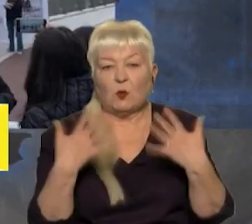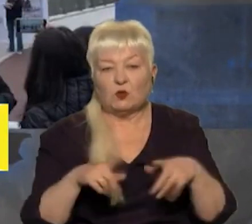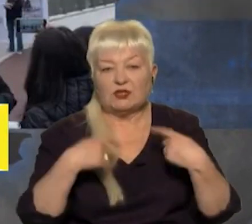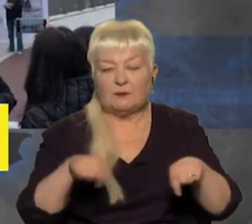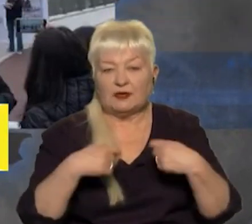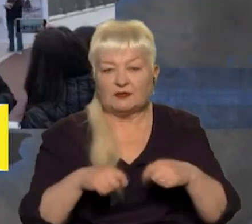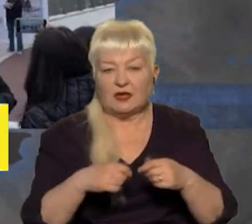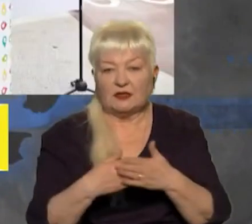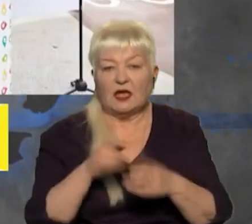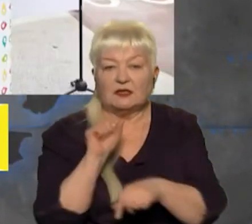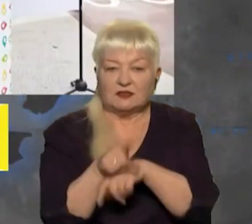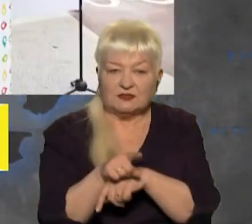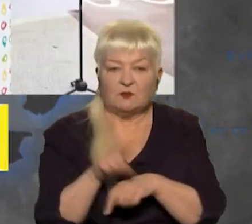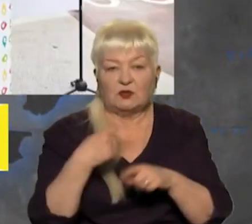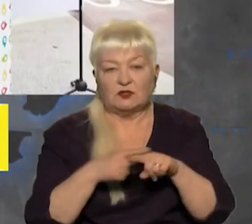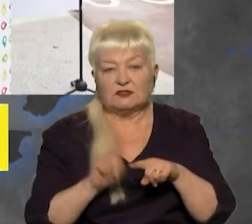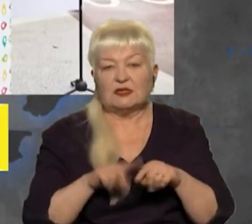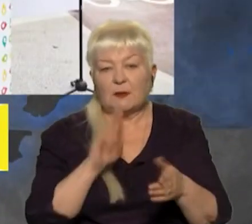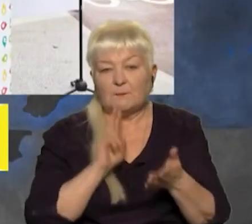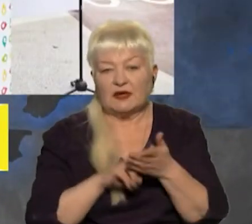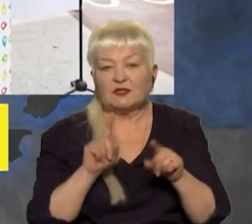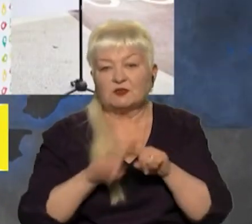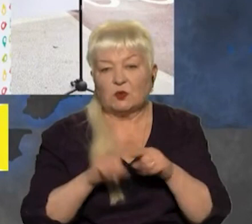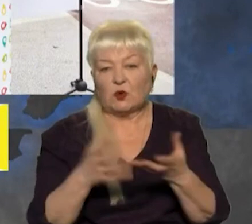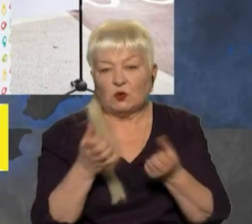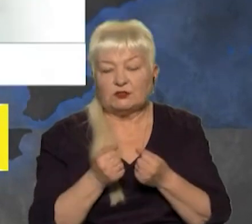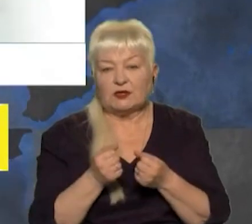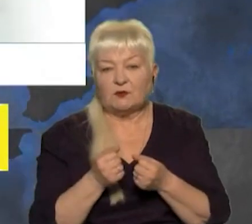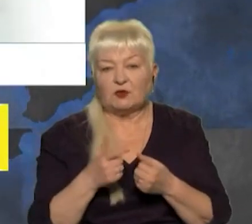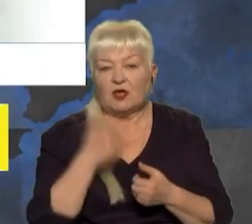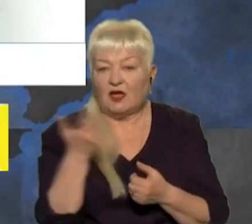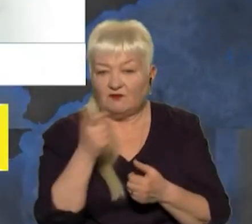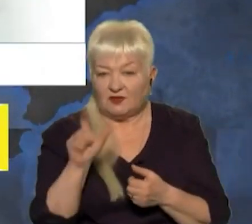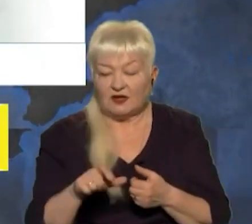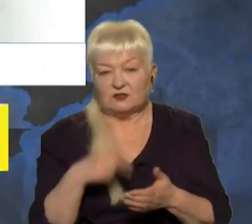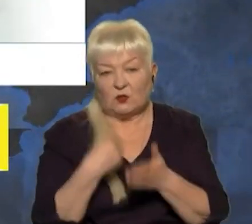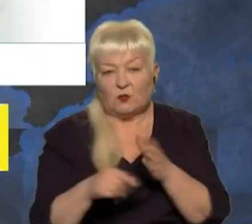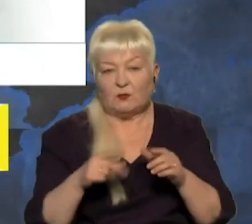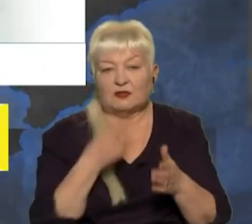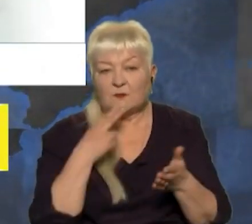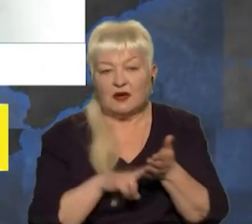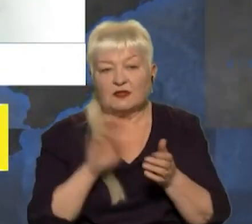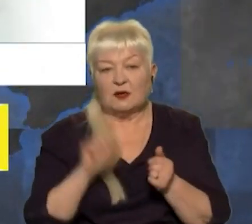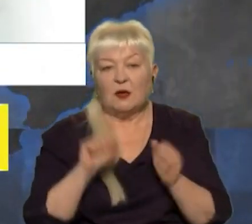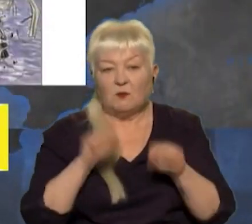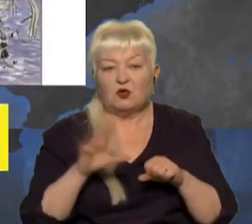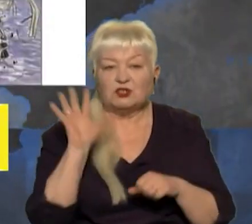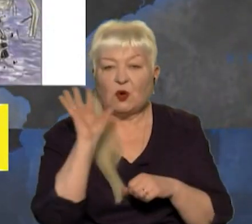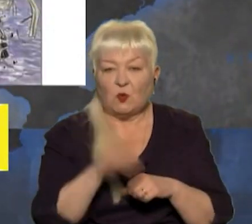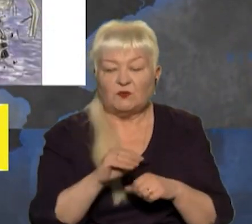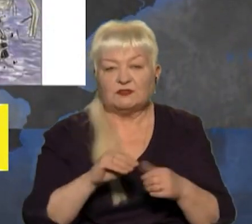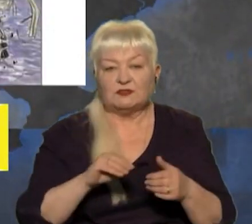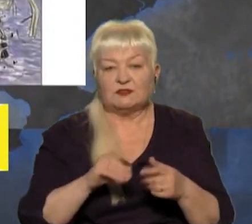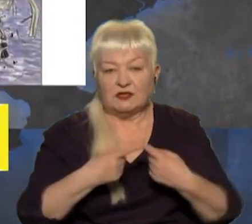передзамовленням. Ці марки скоро отримують власники. Купити марку можна буде у всіх міських відділеннях та в онлайн-магазині